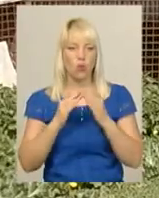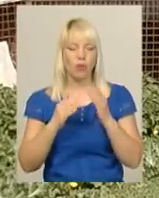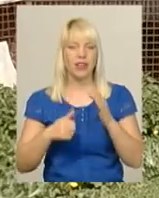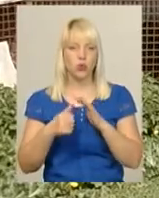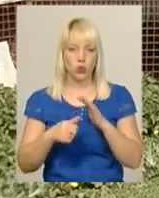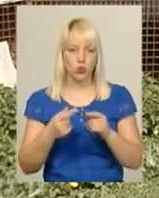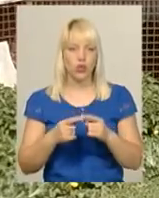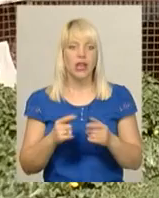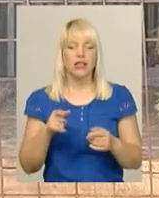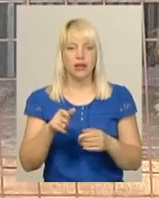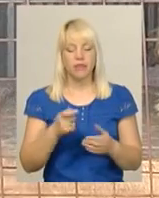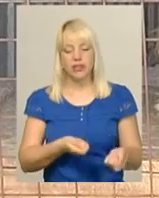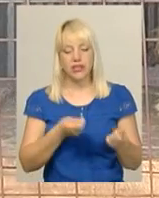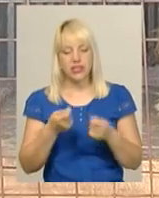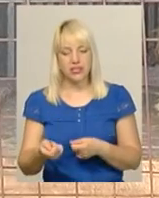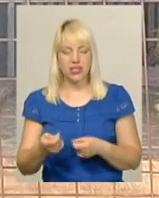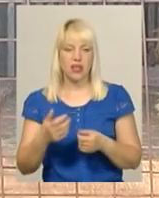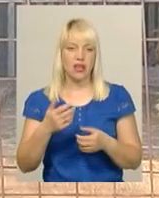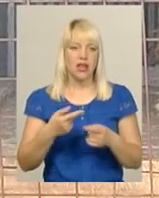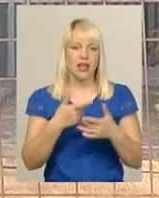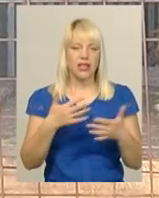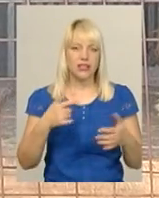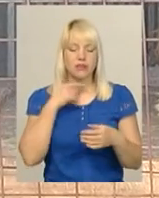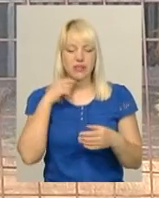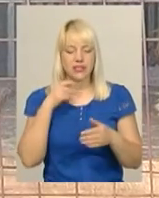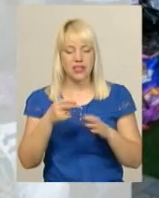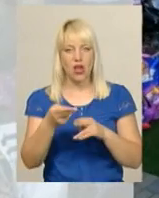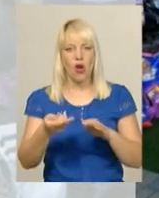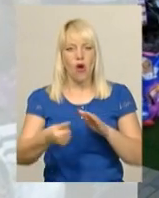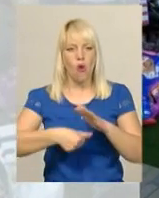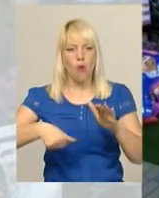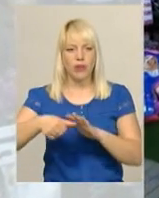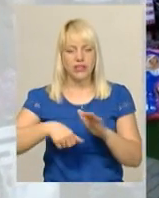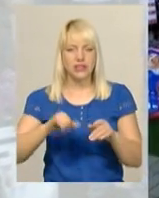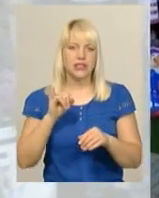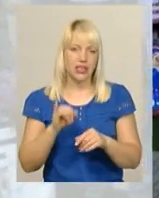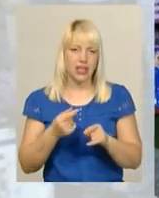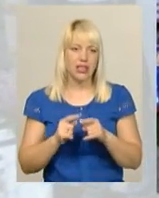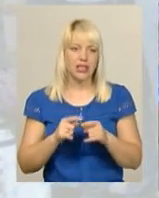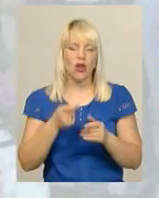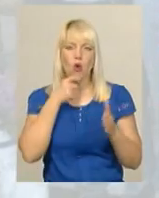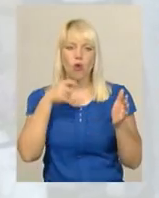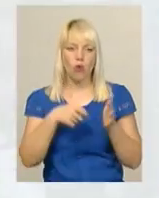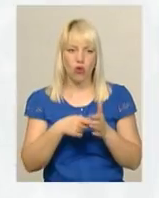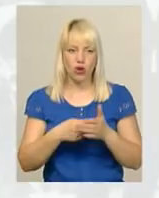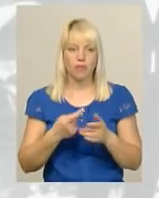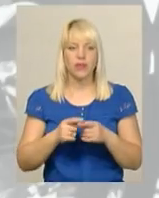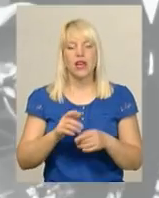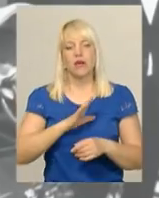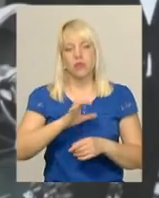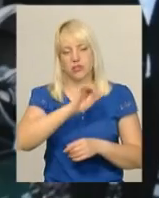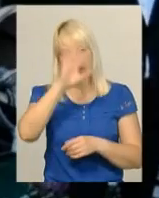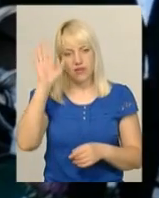принесли харчі, крупи та м'ясні обрізки, а напередодні передали сюди корм. Його молодому подружжю на весілля, яке святкували 28